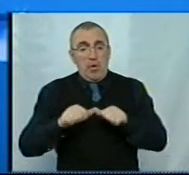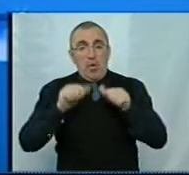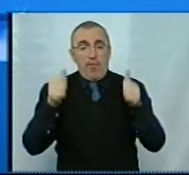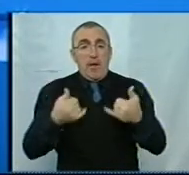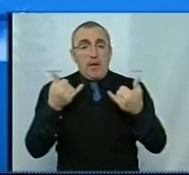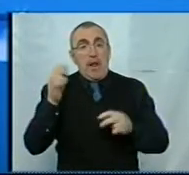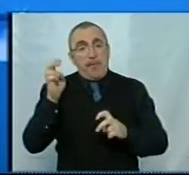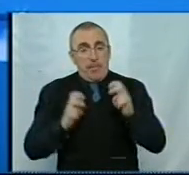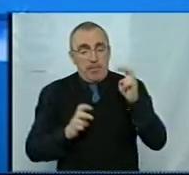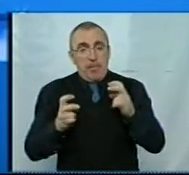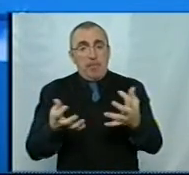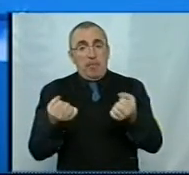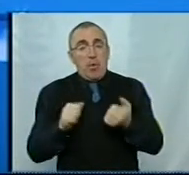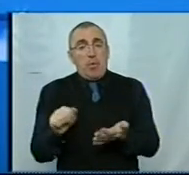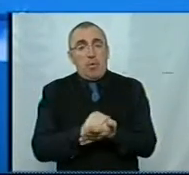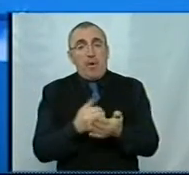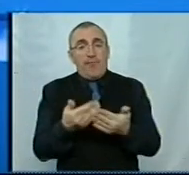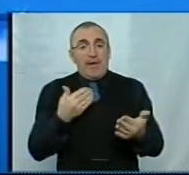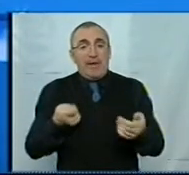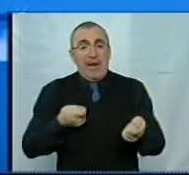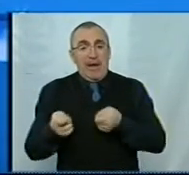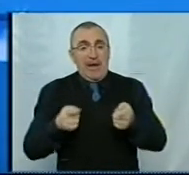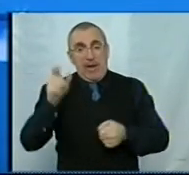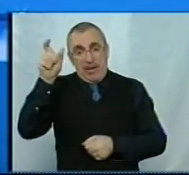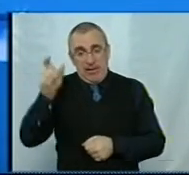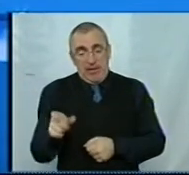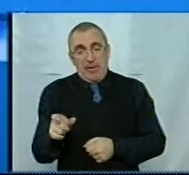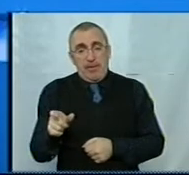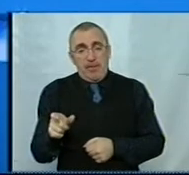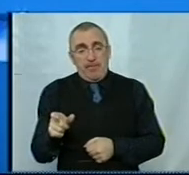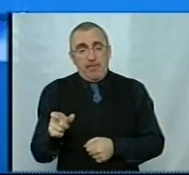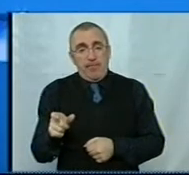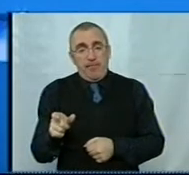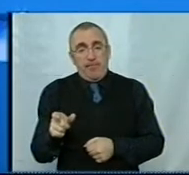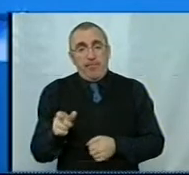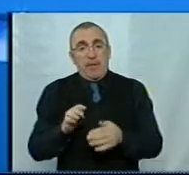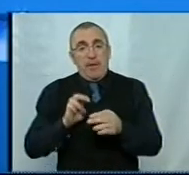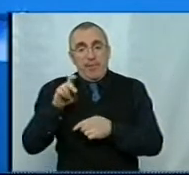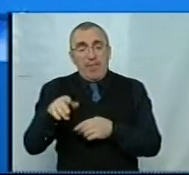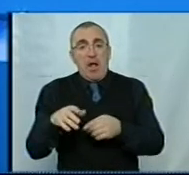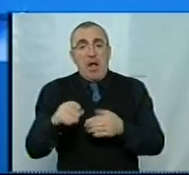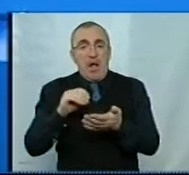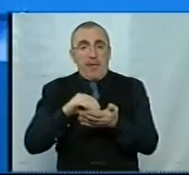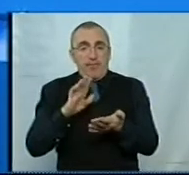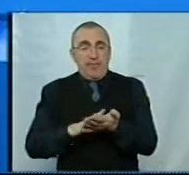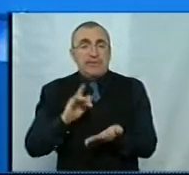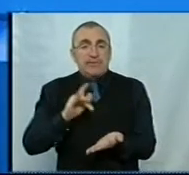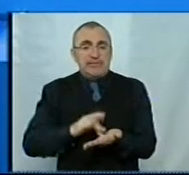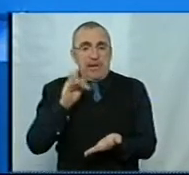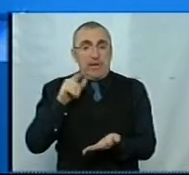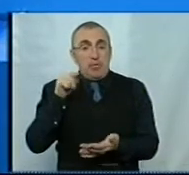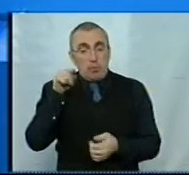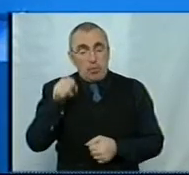підприємства, а потім береться документ від керівника, ну і ти вже, я переведу, йдеш вже в авторизований центр. В той самий, де